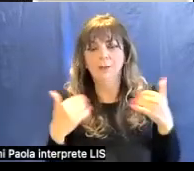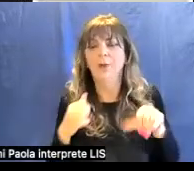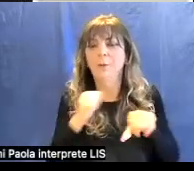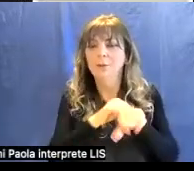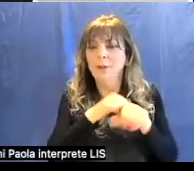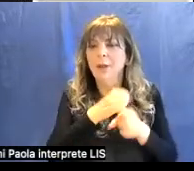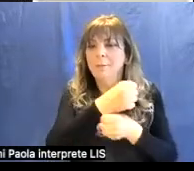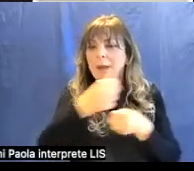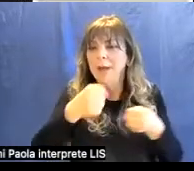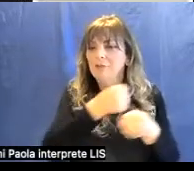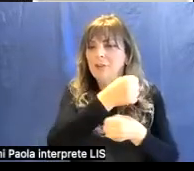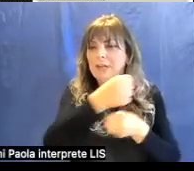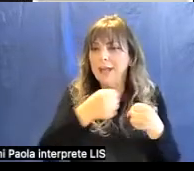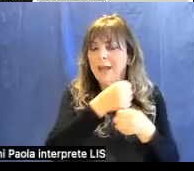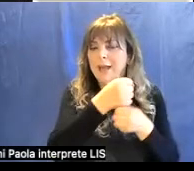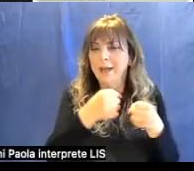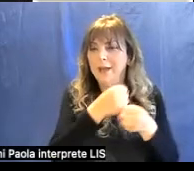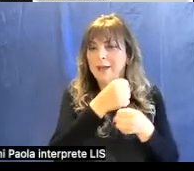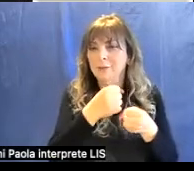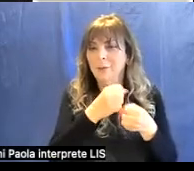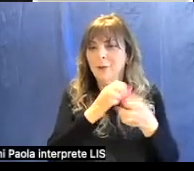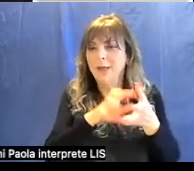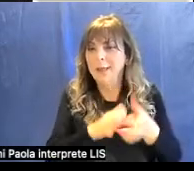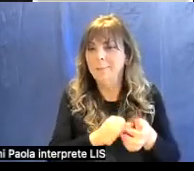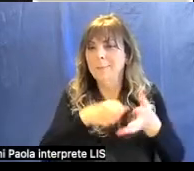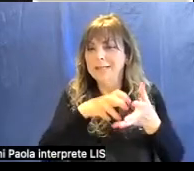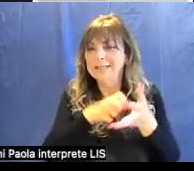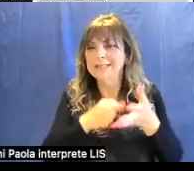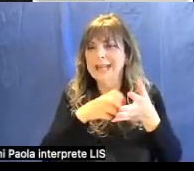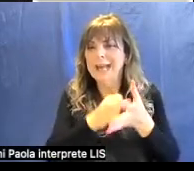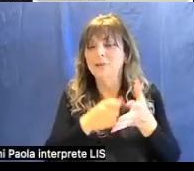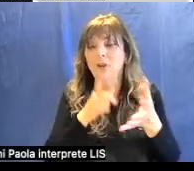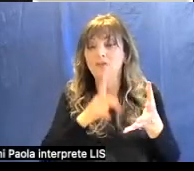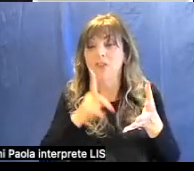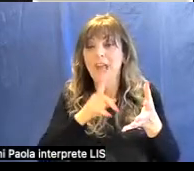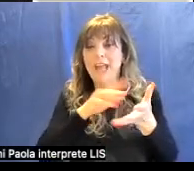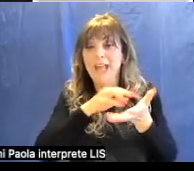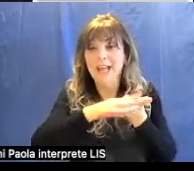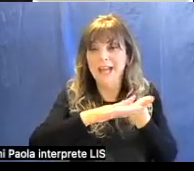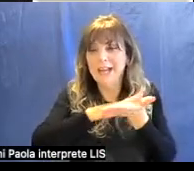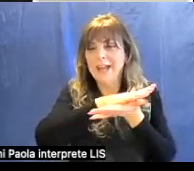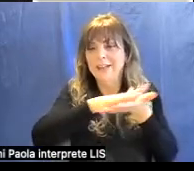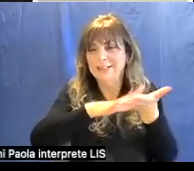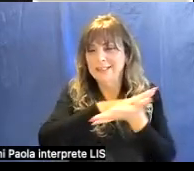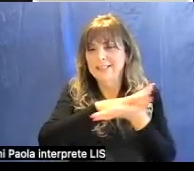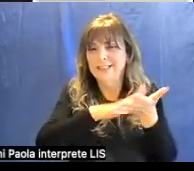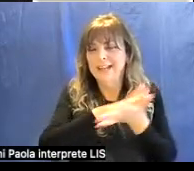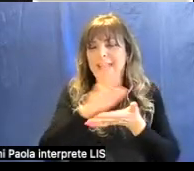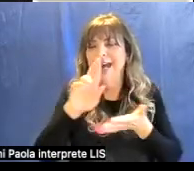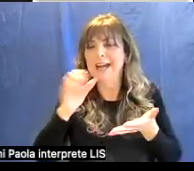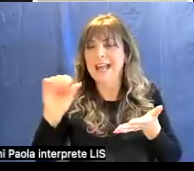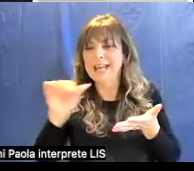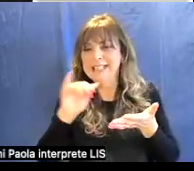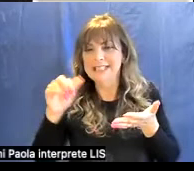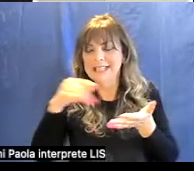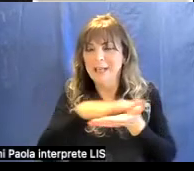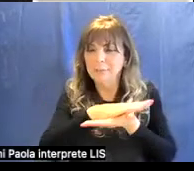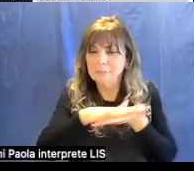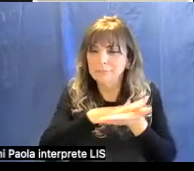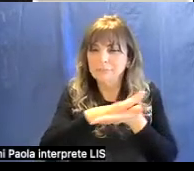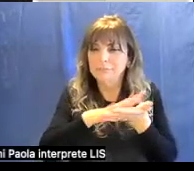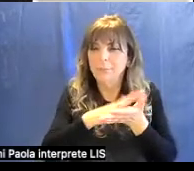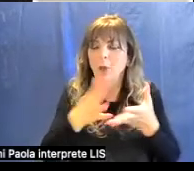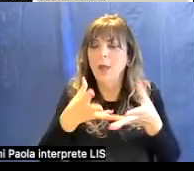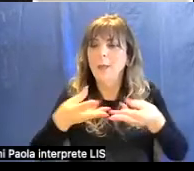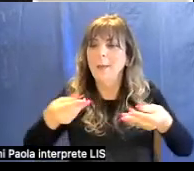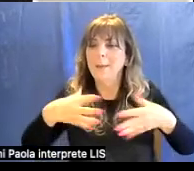macinato e impastato con questa miscela di cera fusa e resine poi era avvolto in un panno imbevuto